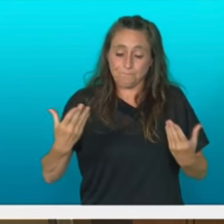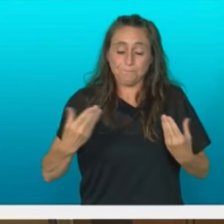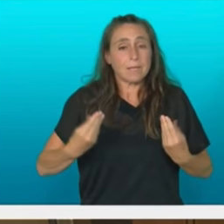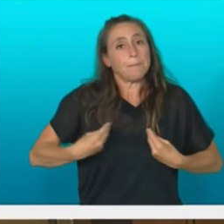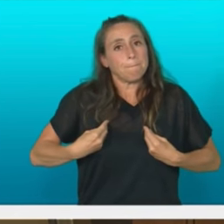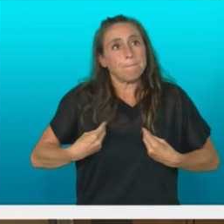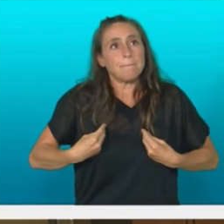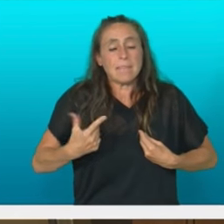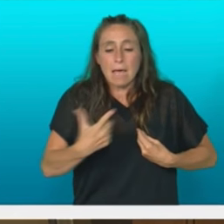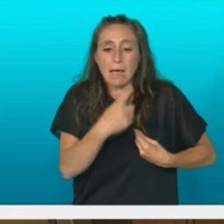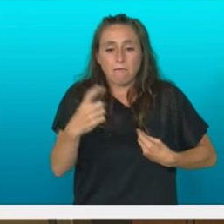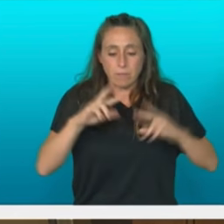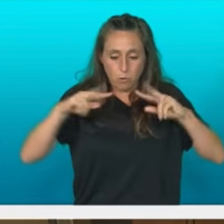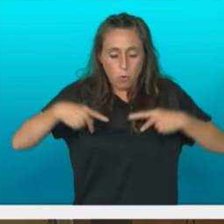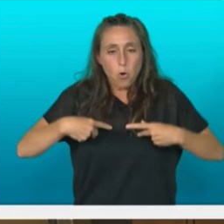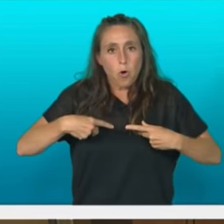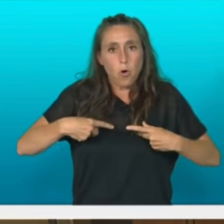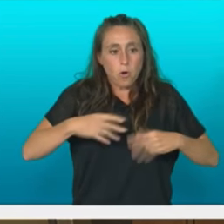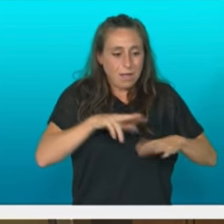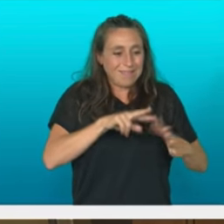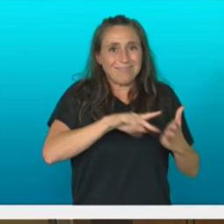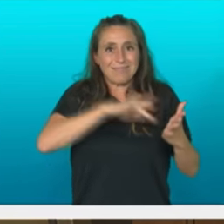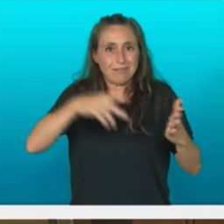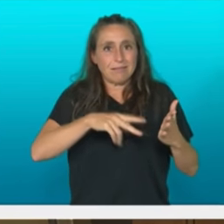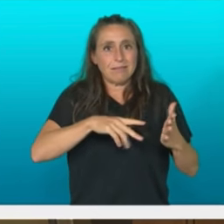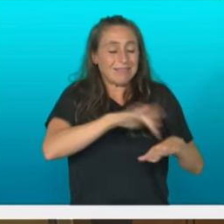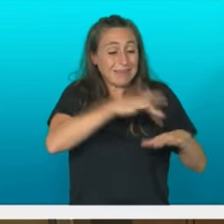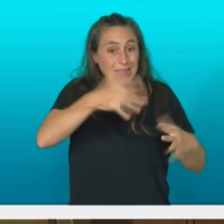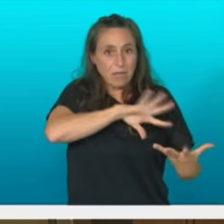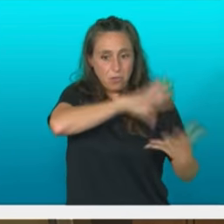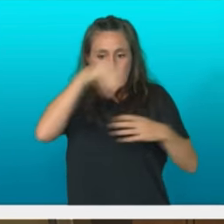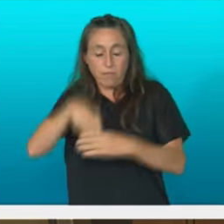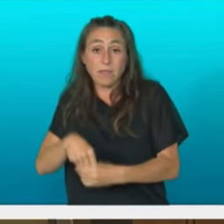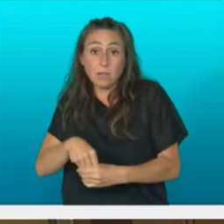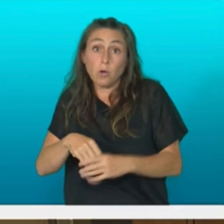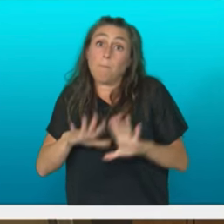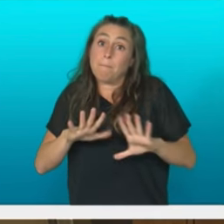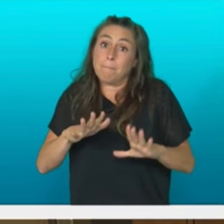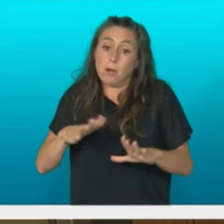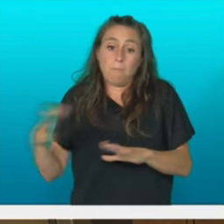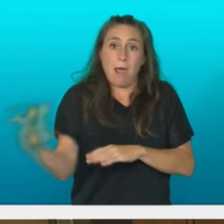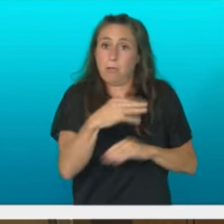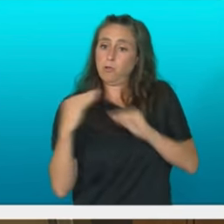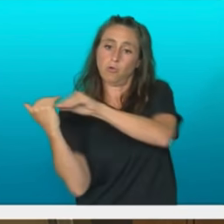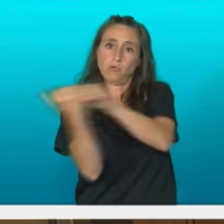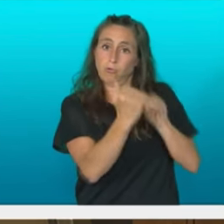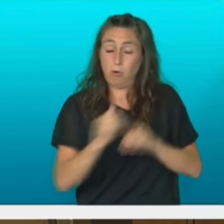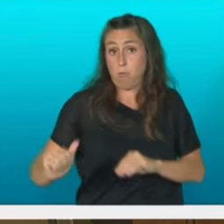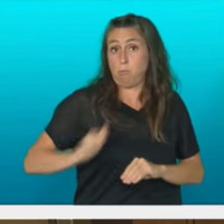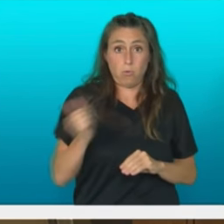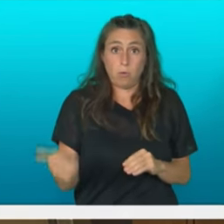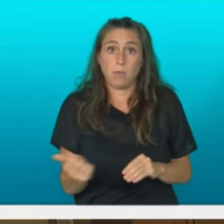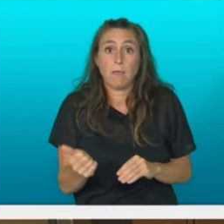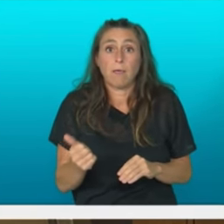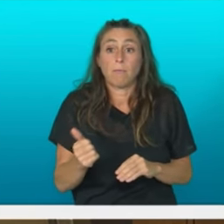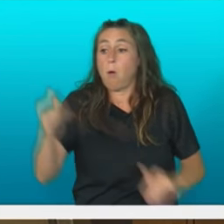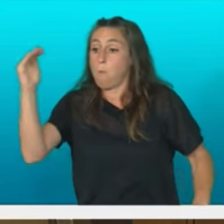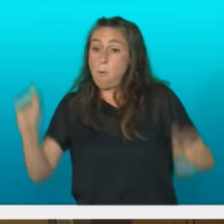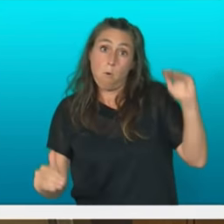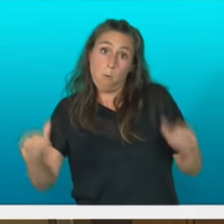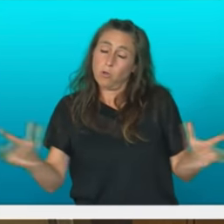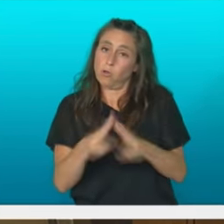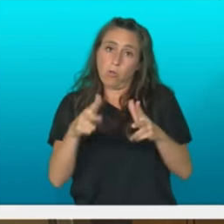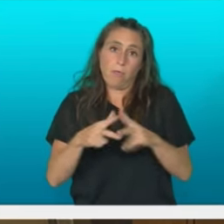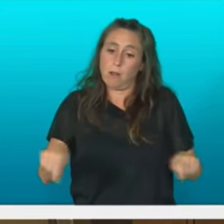bizitza aldatuko digulako eta ezin dugulako onartu harrak alakek artzea digitalizazioa eta ikerketa eta garapena